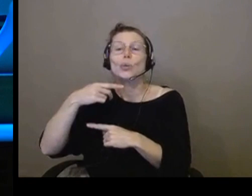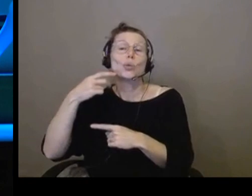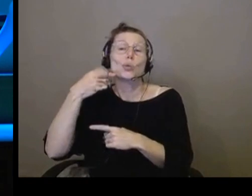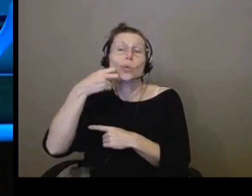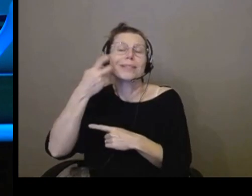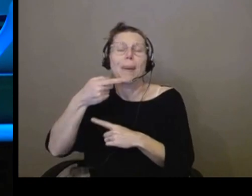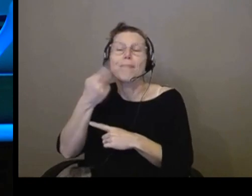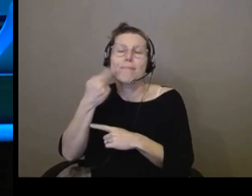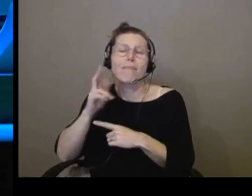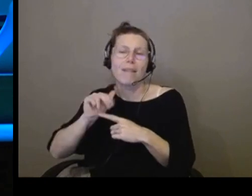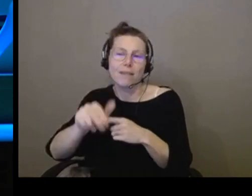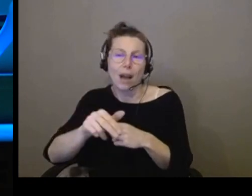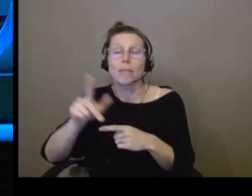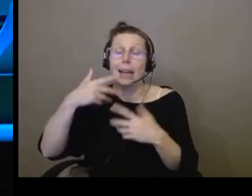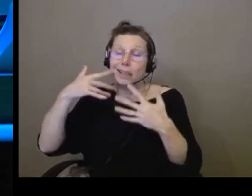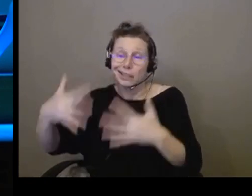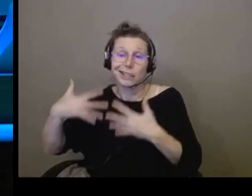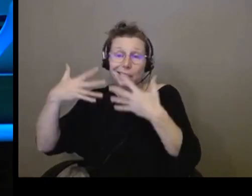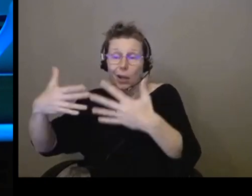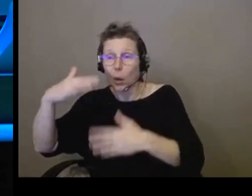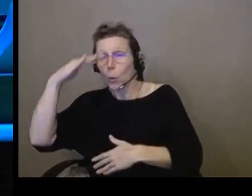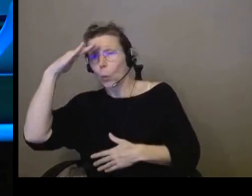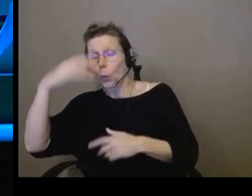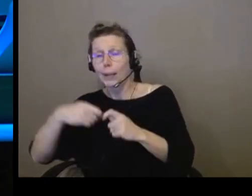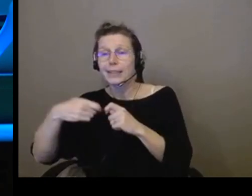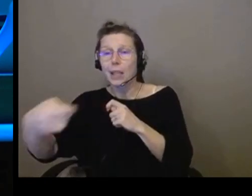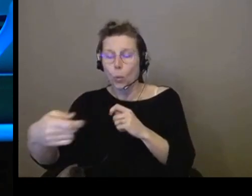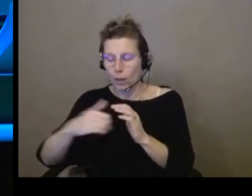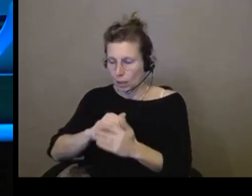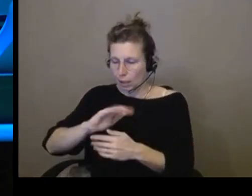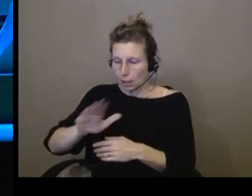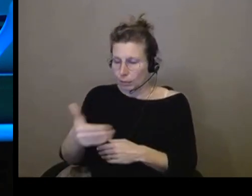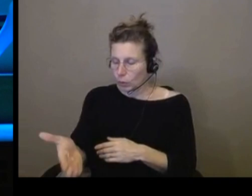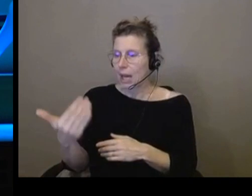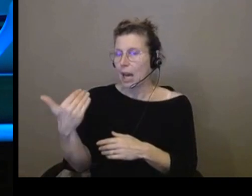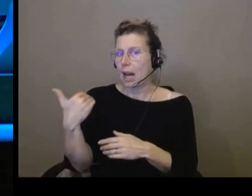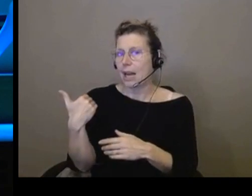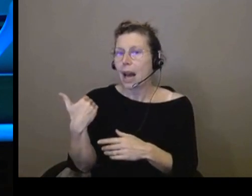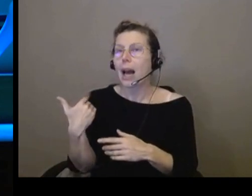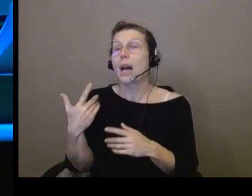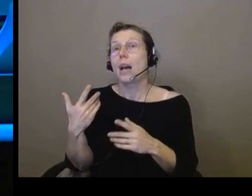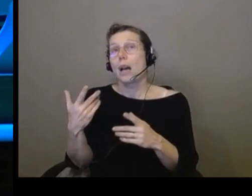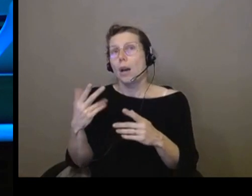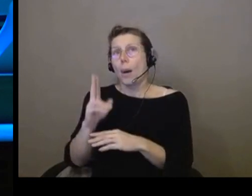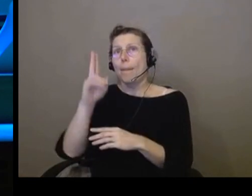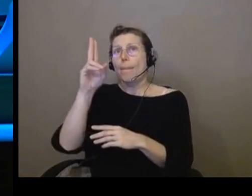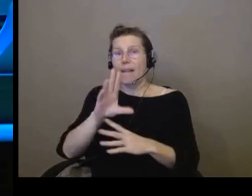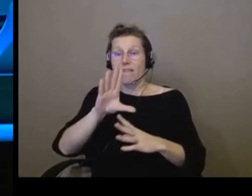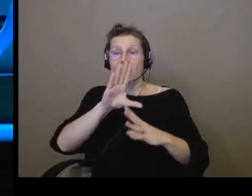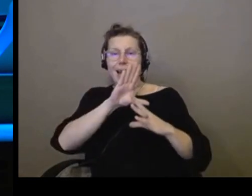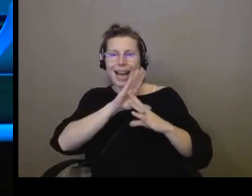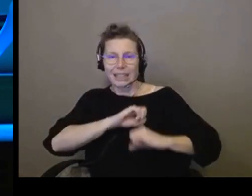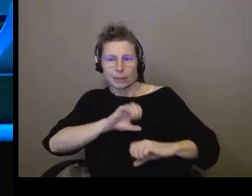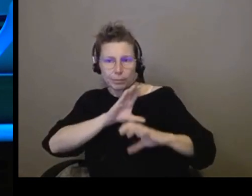aujourd'hui à installer, enfin, à expérimenter d'abord un moyen pour les